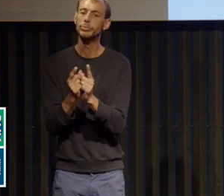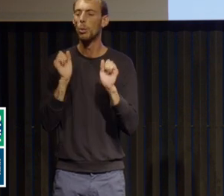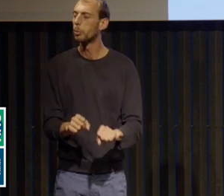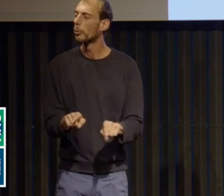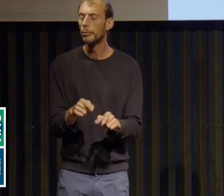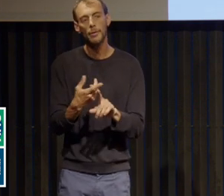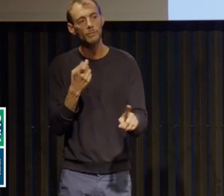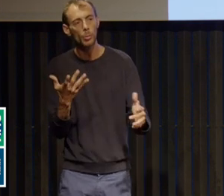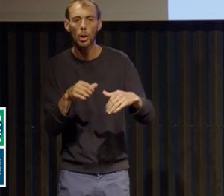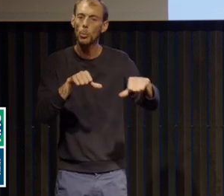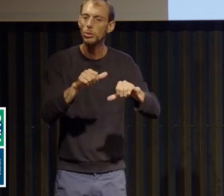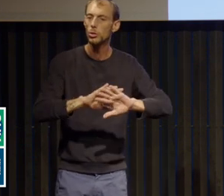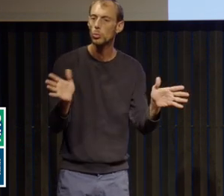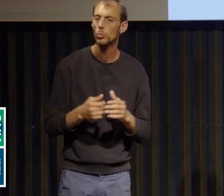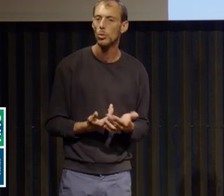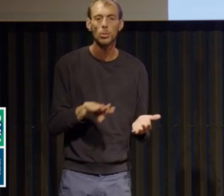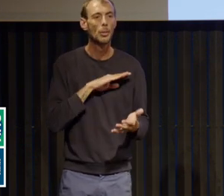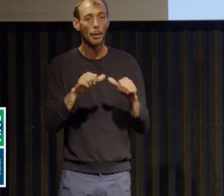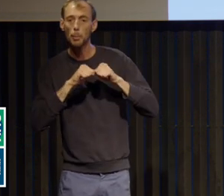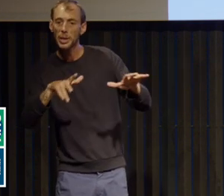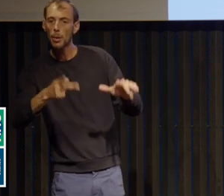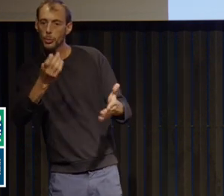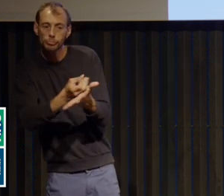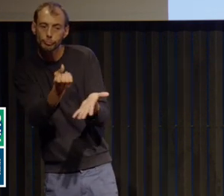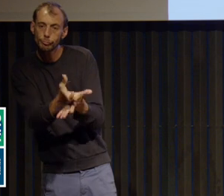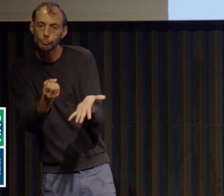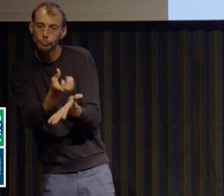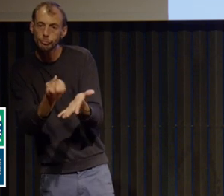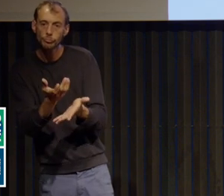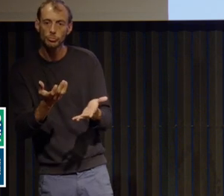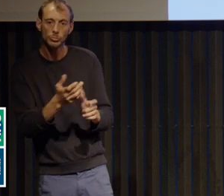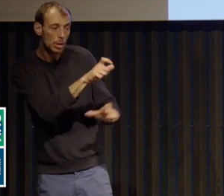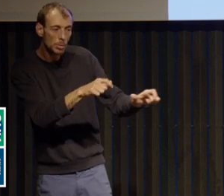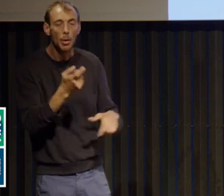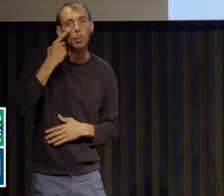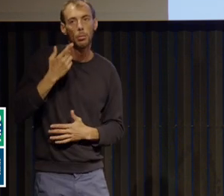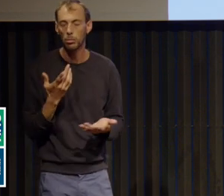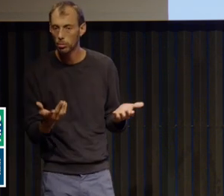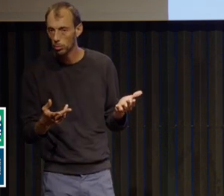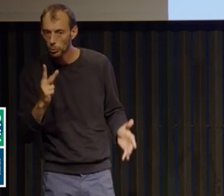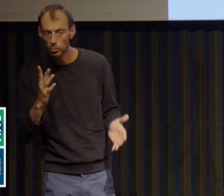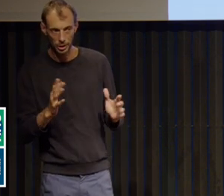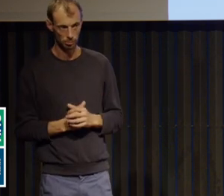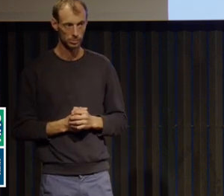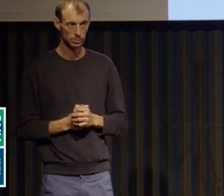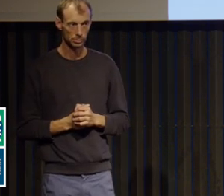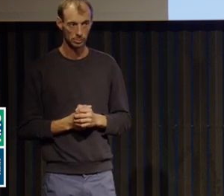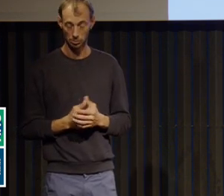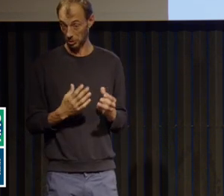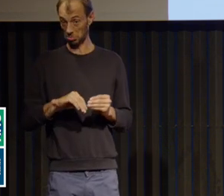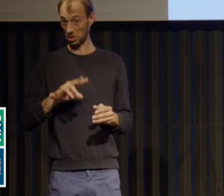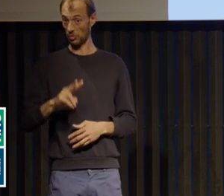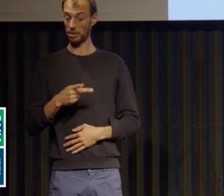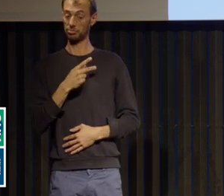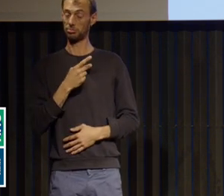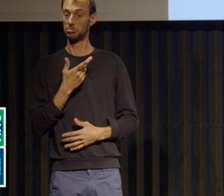en parle plus dans les médias, les parents salairent de plus. Voilà. Et c'est vrai que dans cette augmentation des consultations qu'on voit, elles